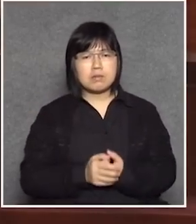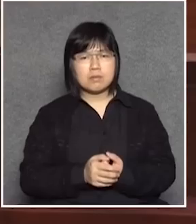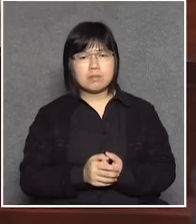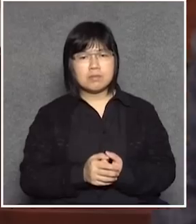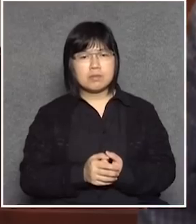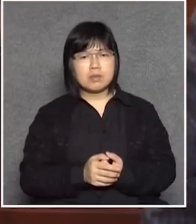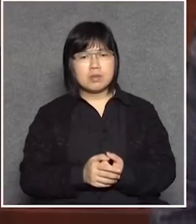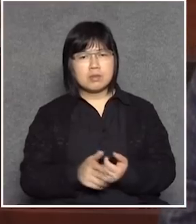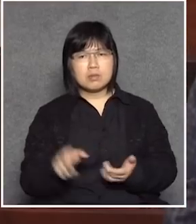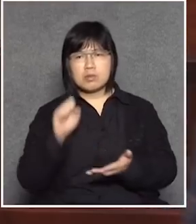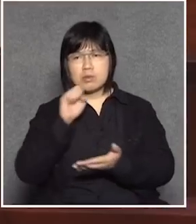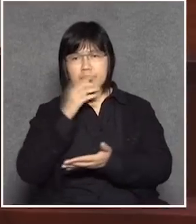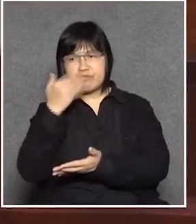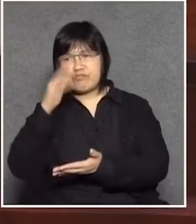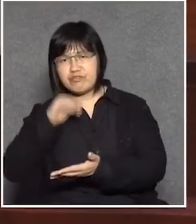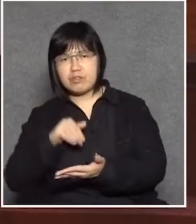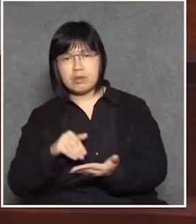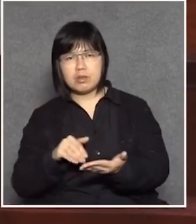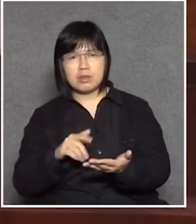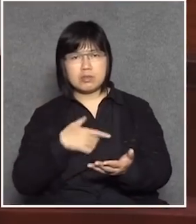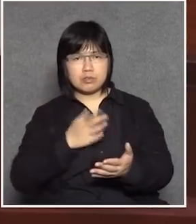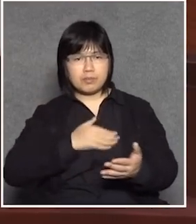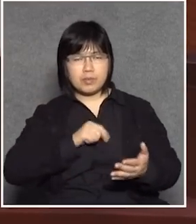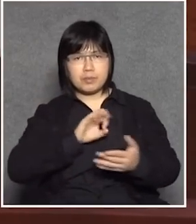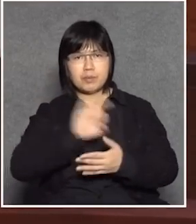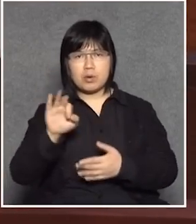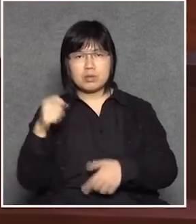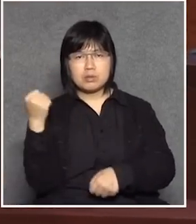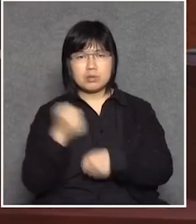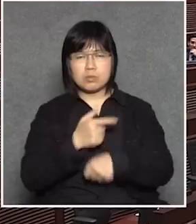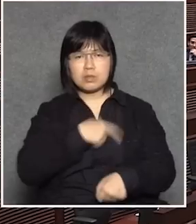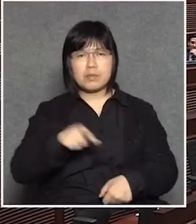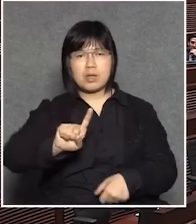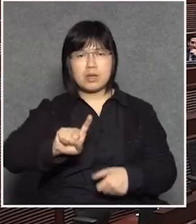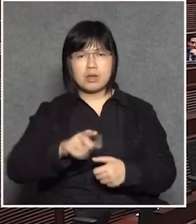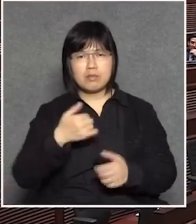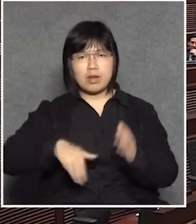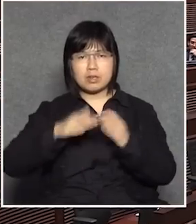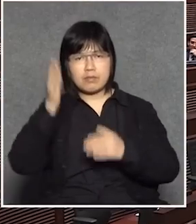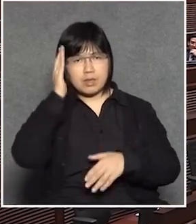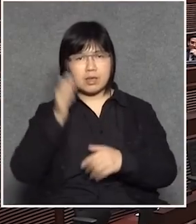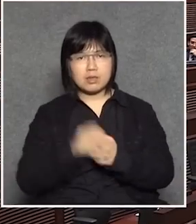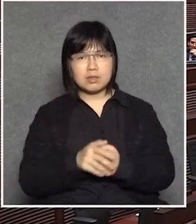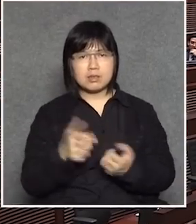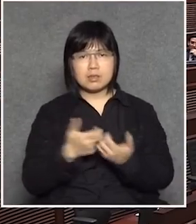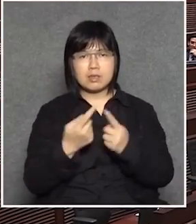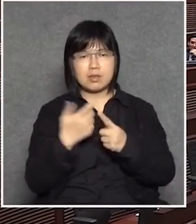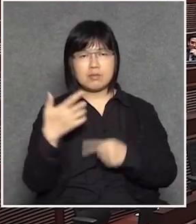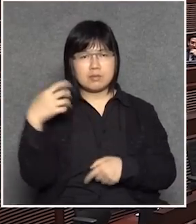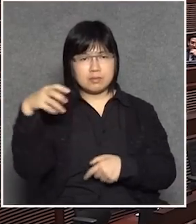沒有一條會說,沒有一條人準備,做什麼議員啊?回家睡覺,點人,主席